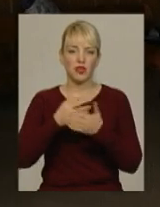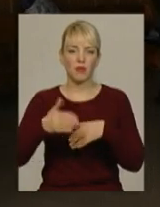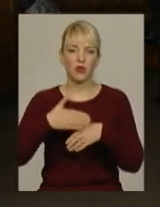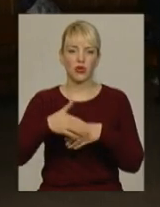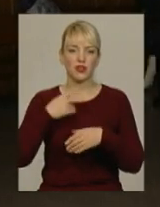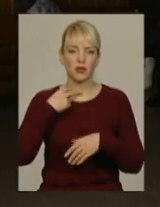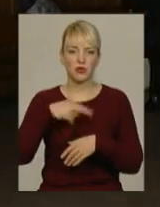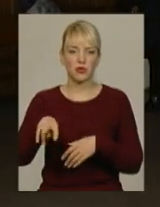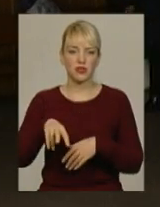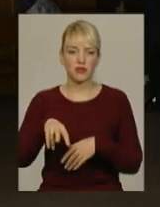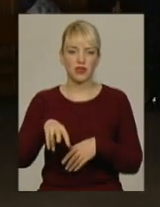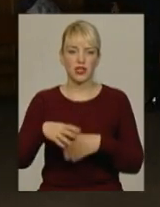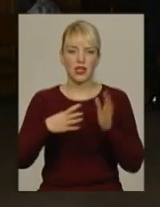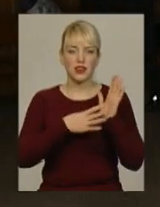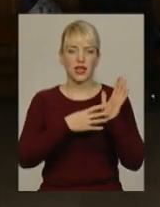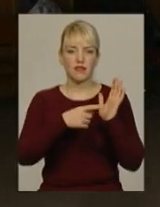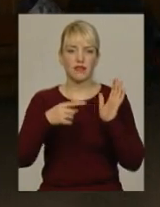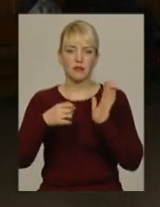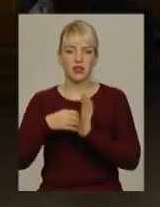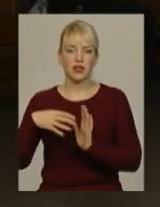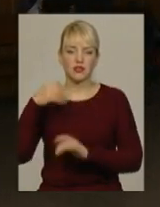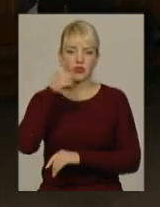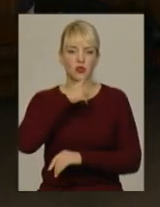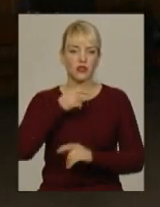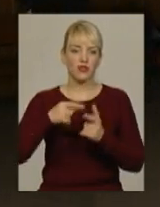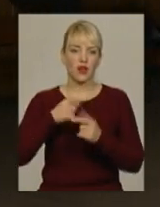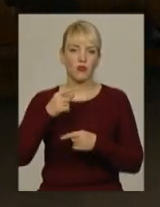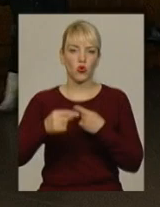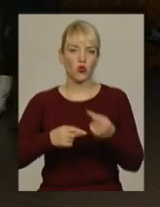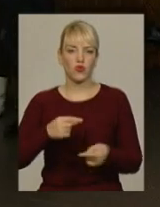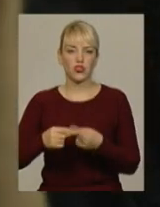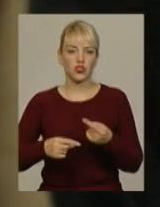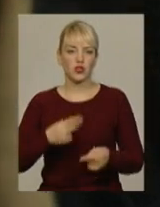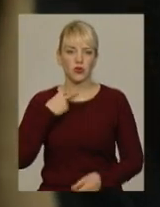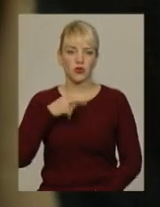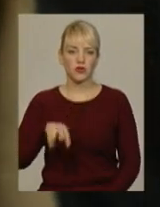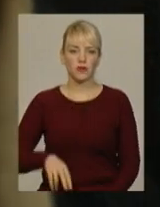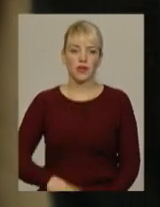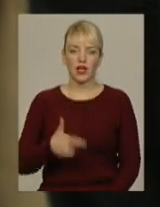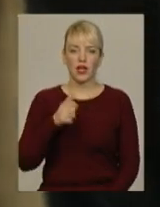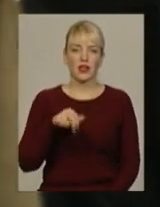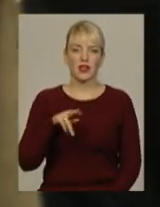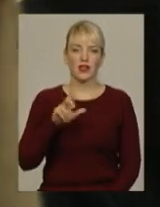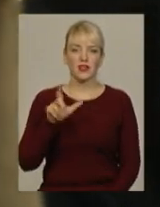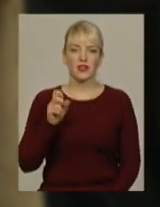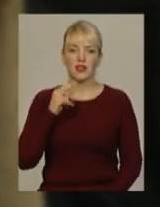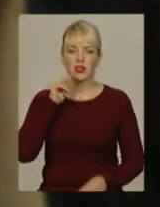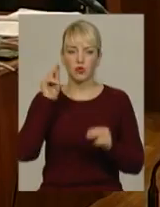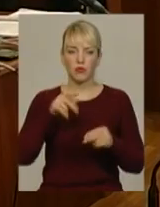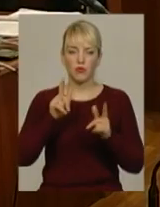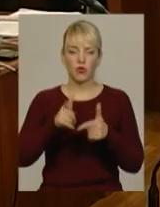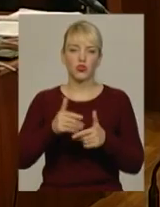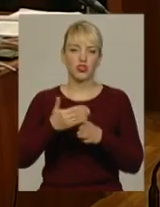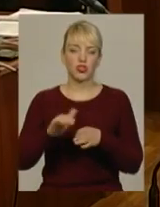у вигляді позбавлення волі на строк від 9 до 15 років позбавлення волі або довічне позбавлення волі. Роман Гадзіна з обвинуваченням погоджується